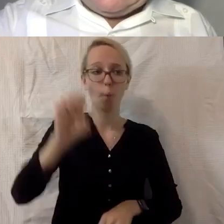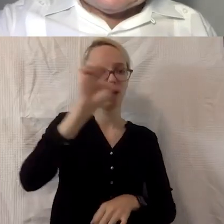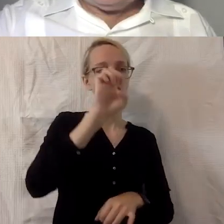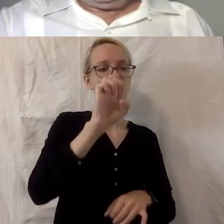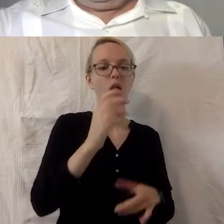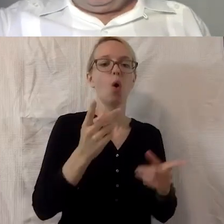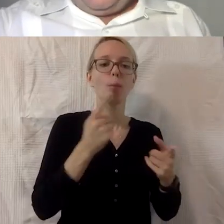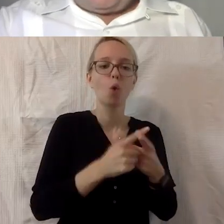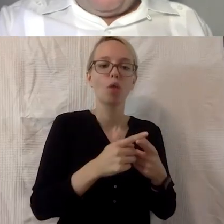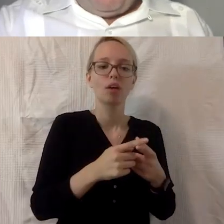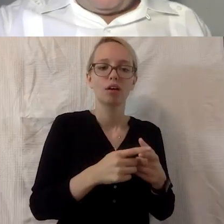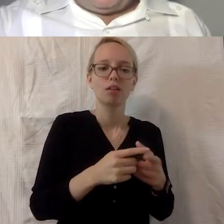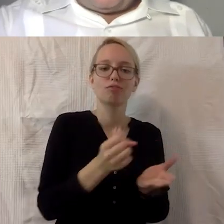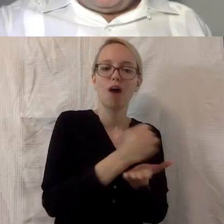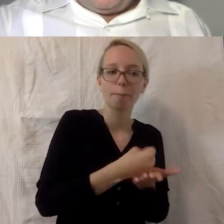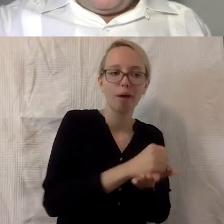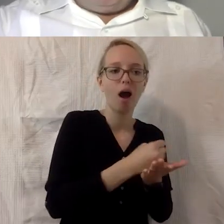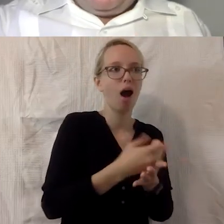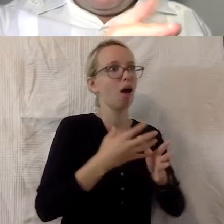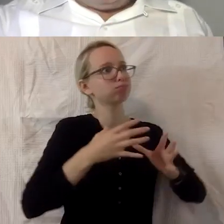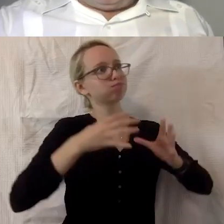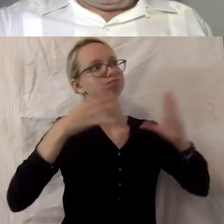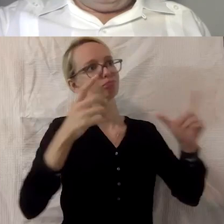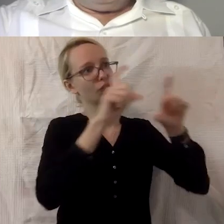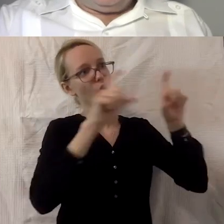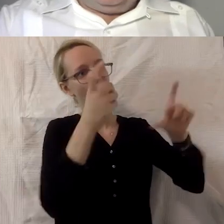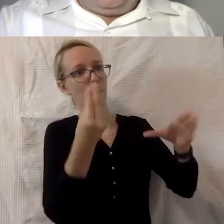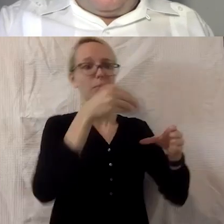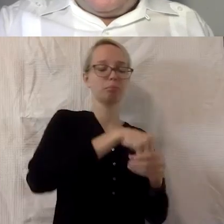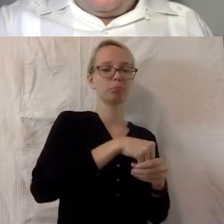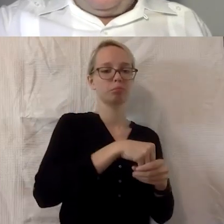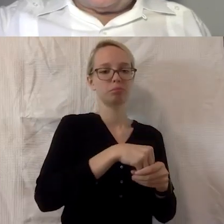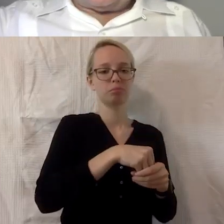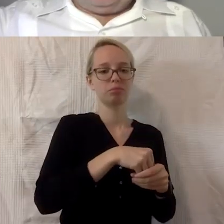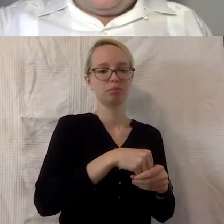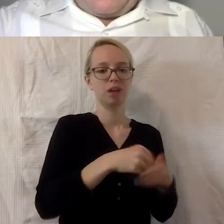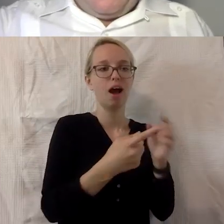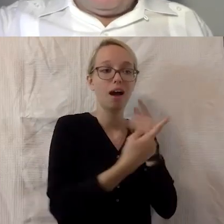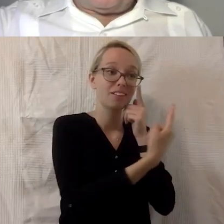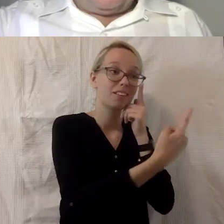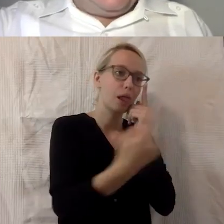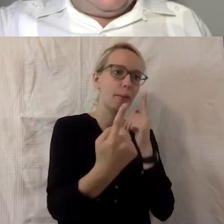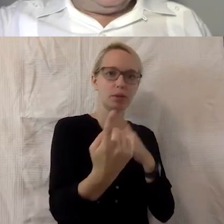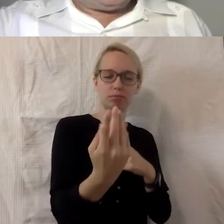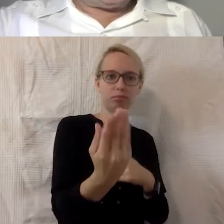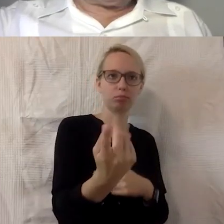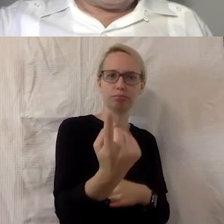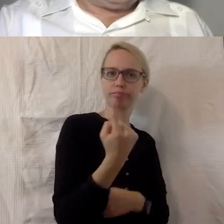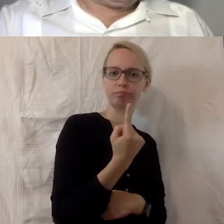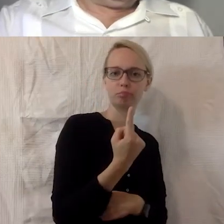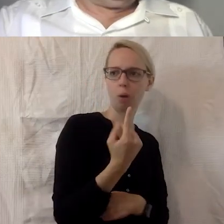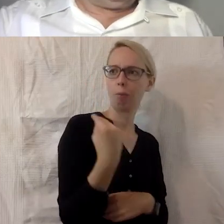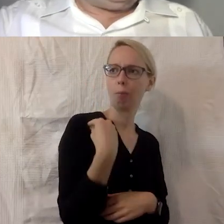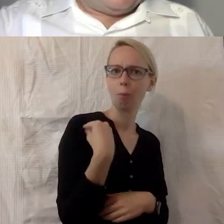-Riesen jetzt auch, also mit im Programm, die also von sich aus kamen und sagen, hey, das ist eine